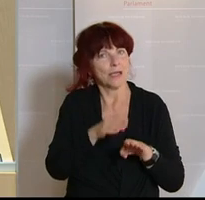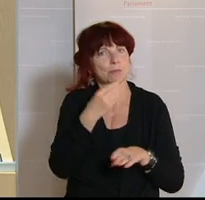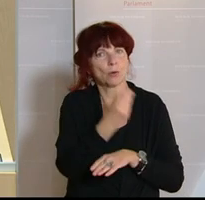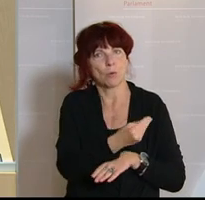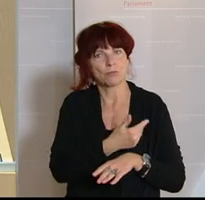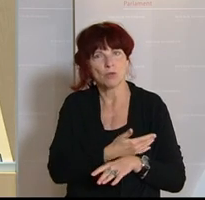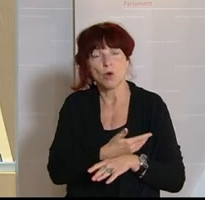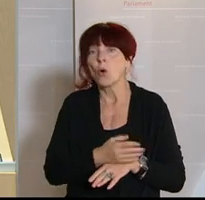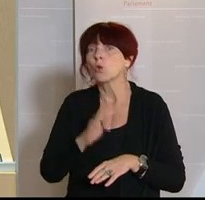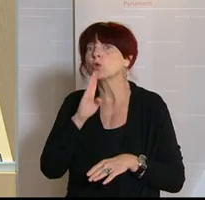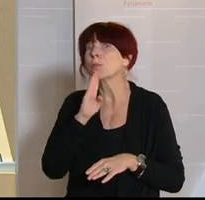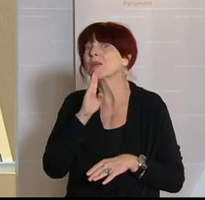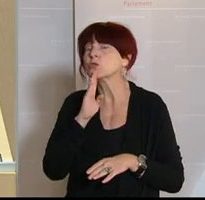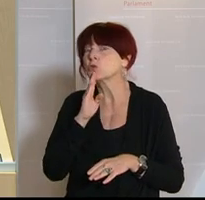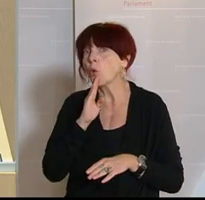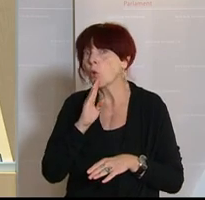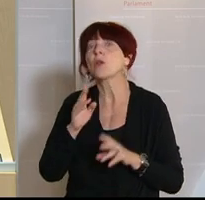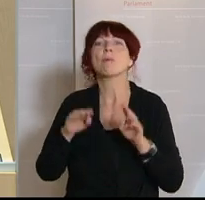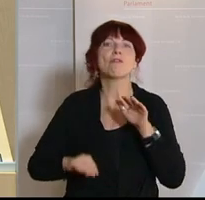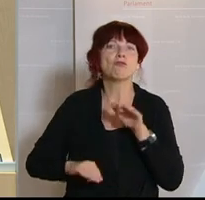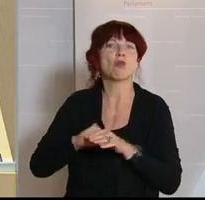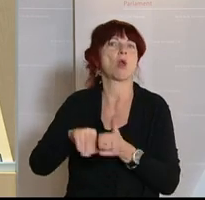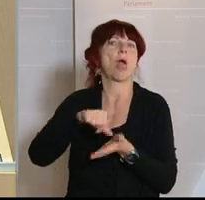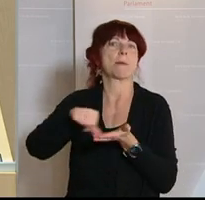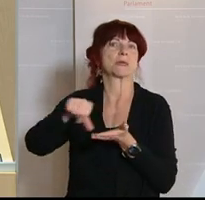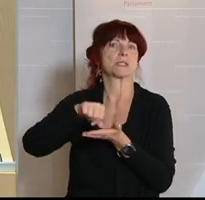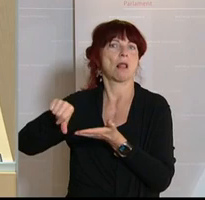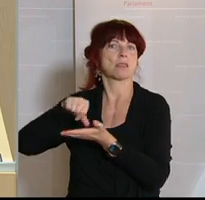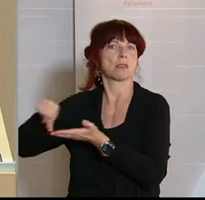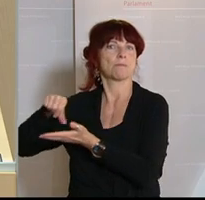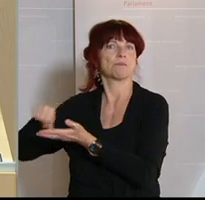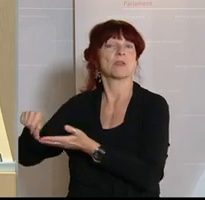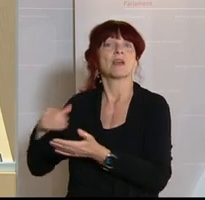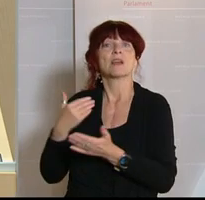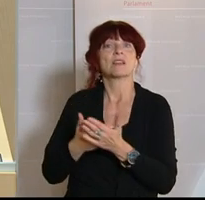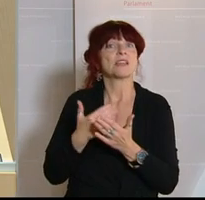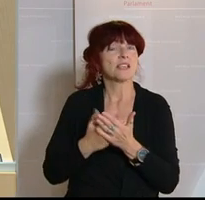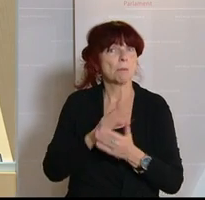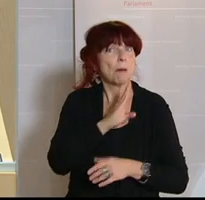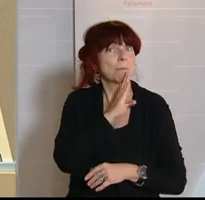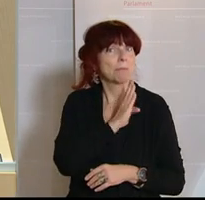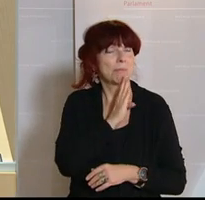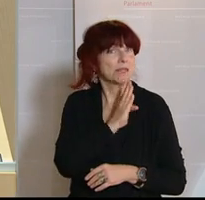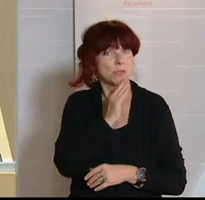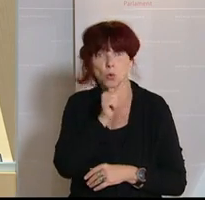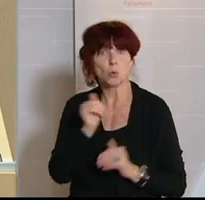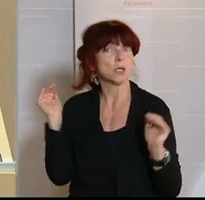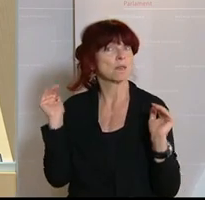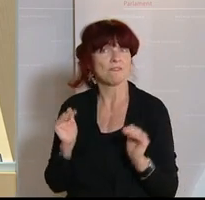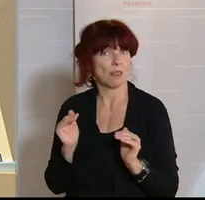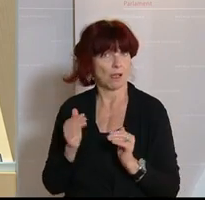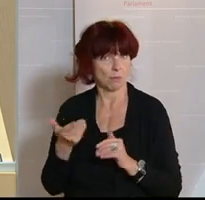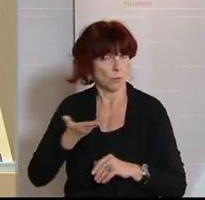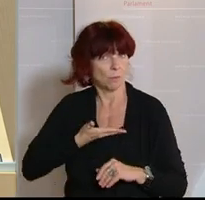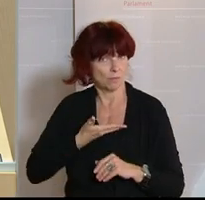Pensionsbeiträge in voller Höhe einbezahlt werden. Die Pension ist daher durch die Teilzeitbeschäftigung nicht verringert.